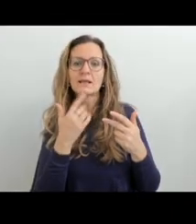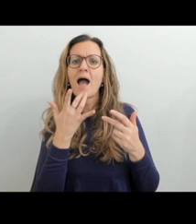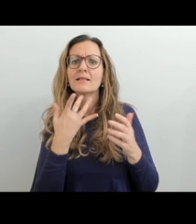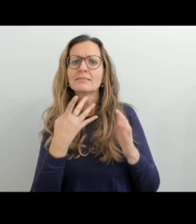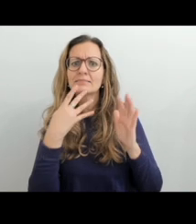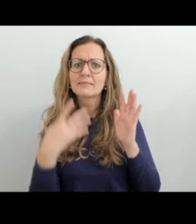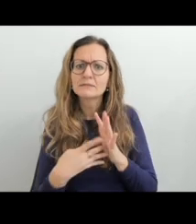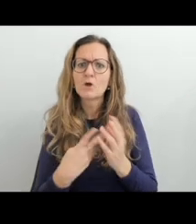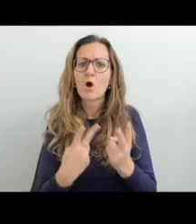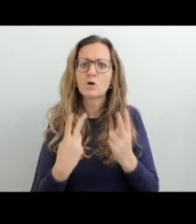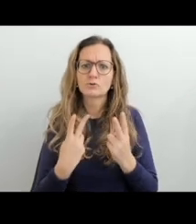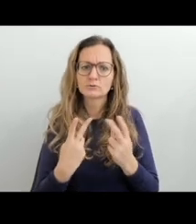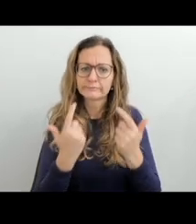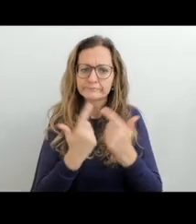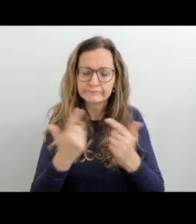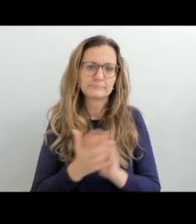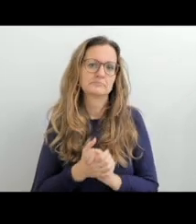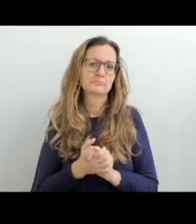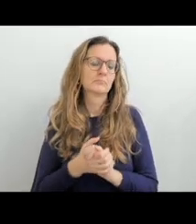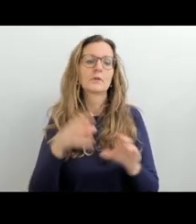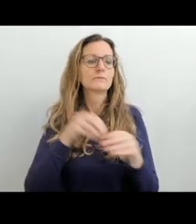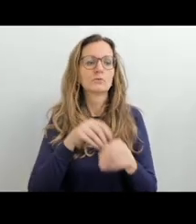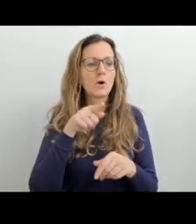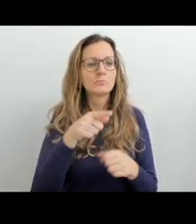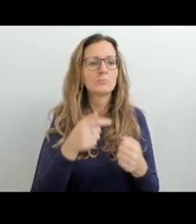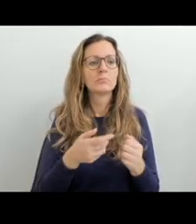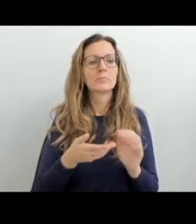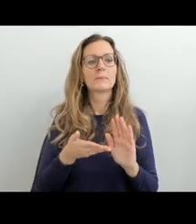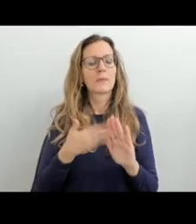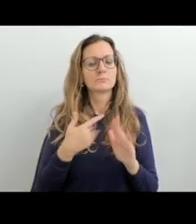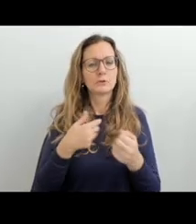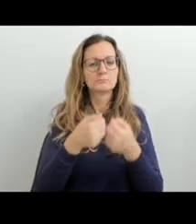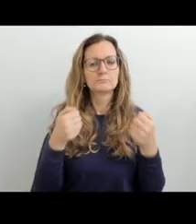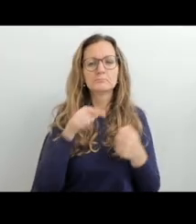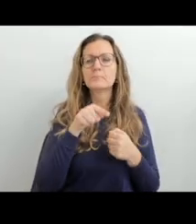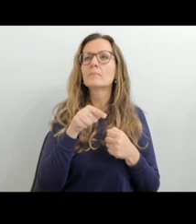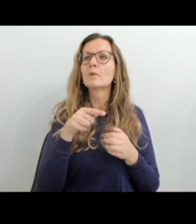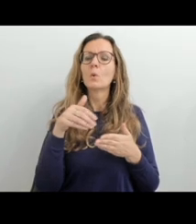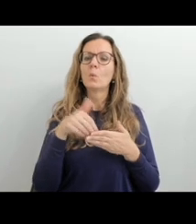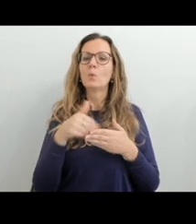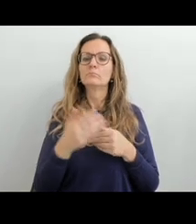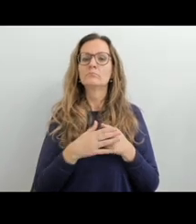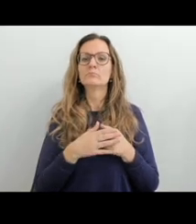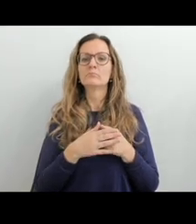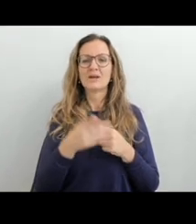Třetí kapitola se věnuje tomu, jak testovat a hodnotit předmět český znakový jazyk.